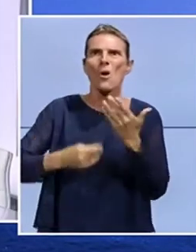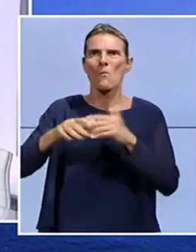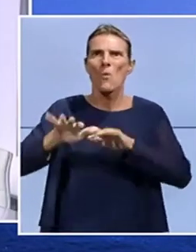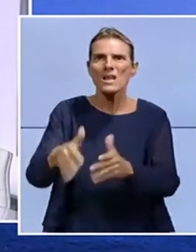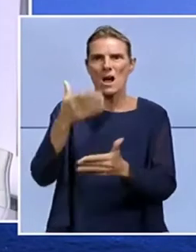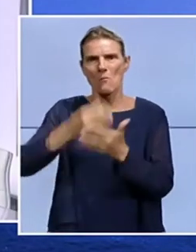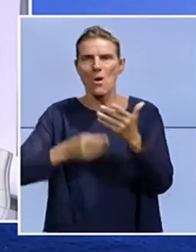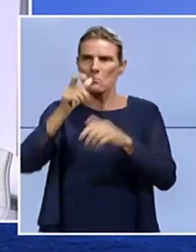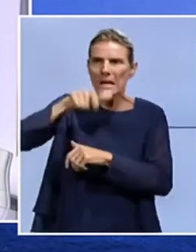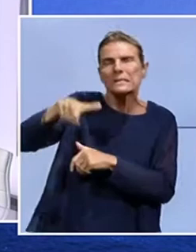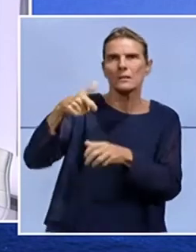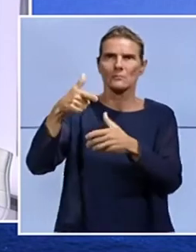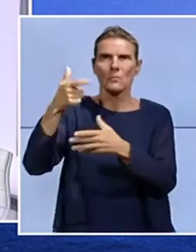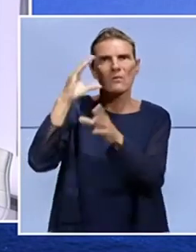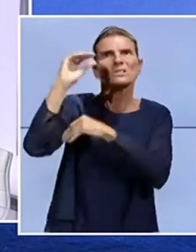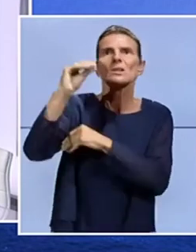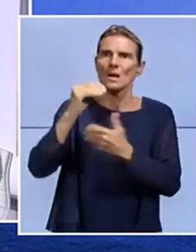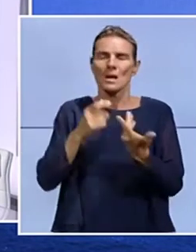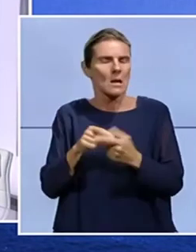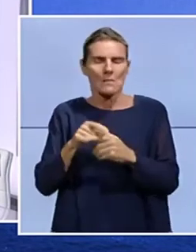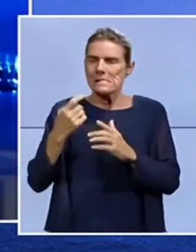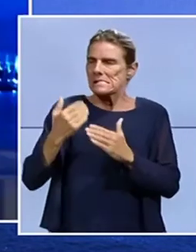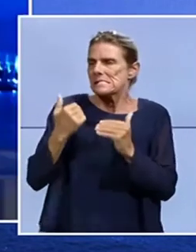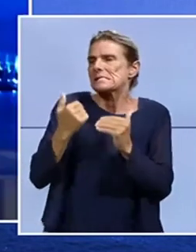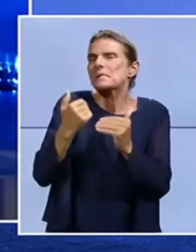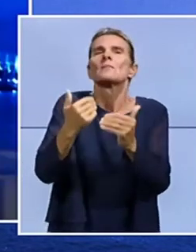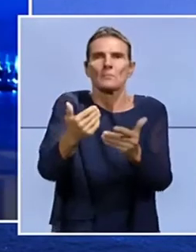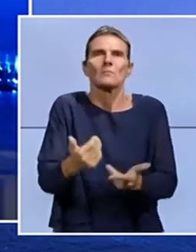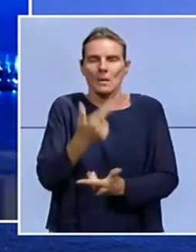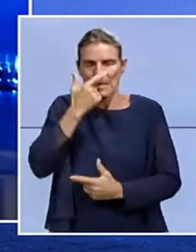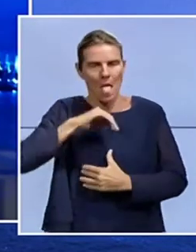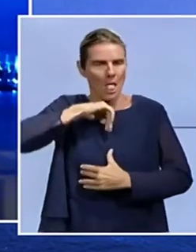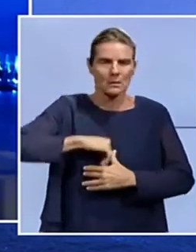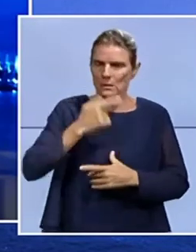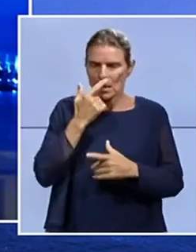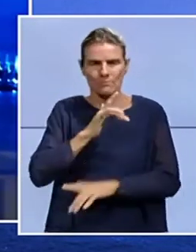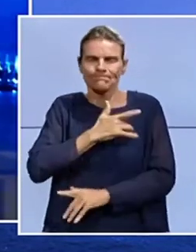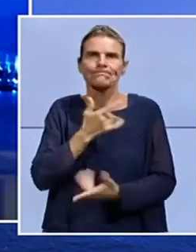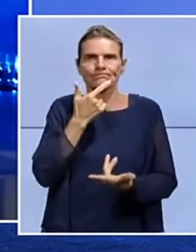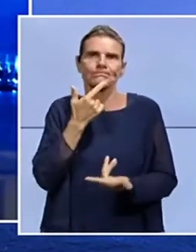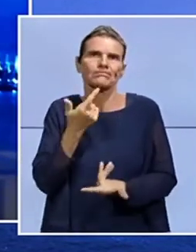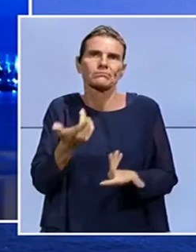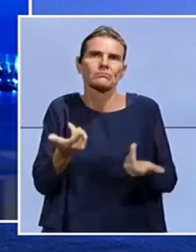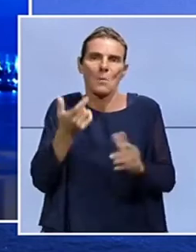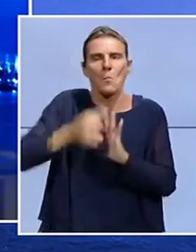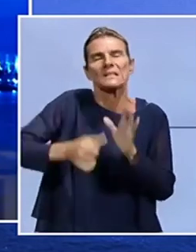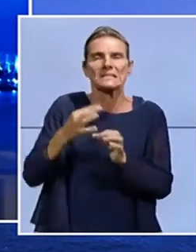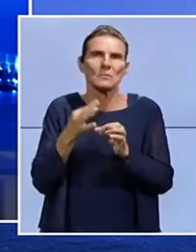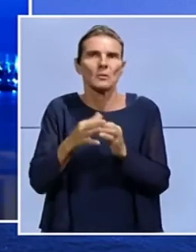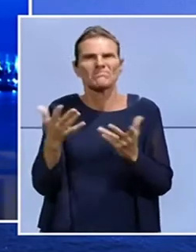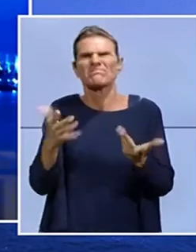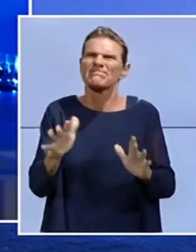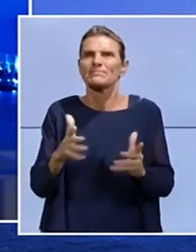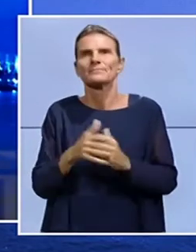'effectifs, les revendications de l'année écoulée sont toujours là, avec le sentiment d'un profond malaise en ce mois de septembre. Laurence Théatin,